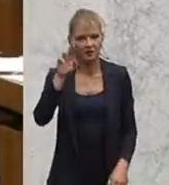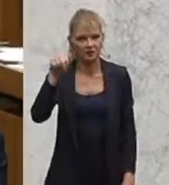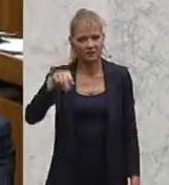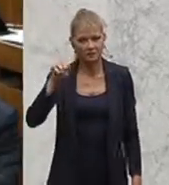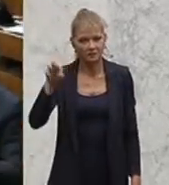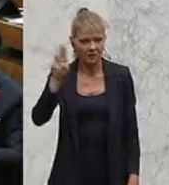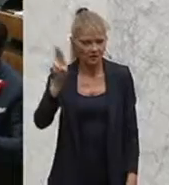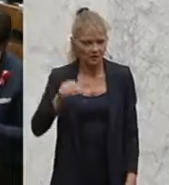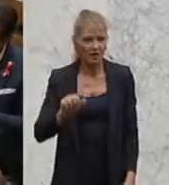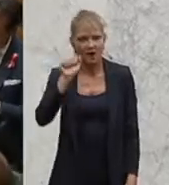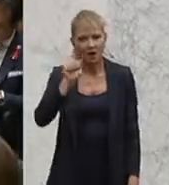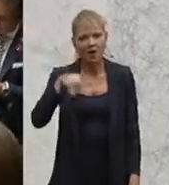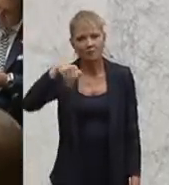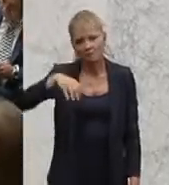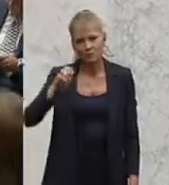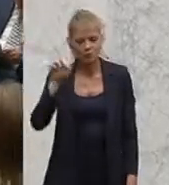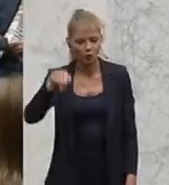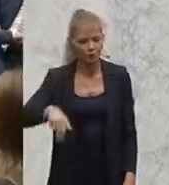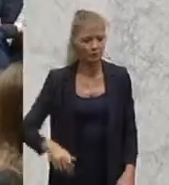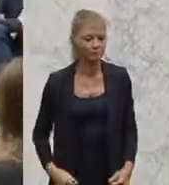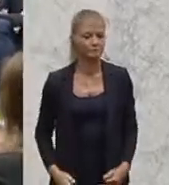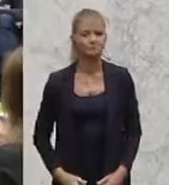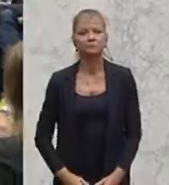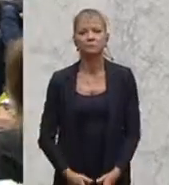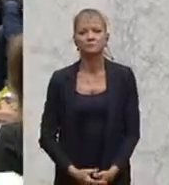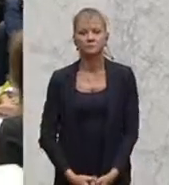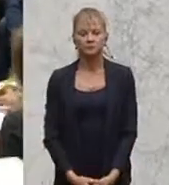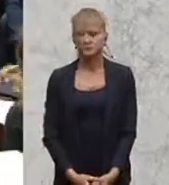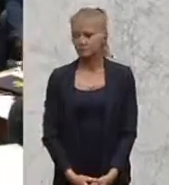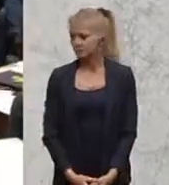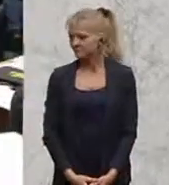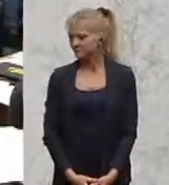Osten, in den Ländern Jordanien, Türkei, Libanon, Irak, massiv ausgebaut gehört.